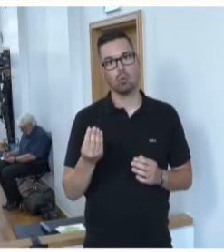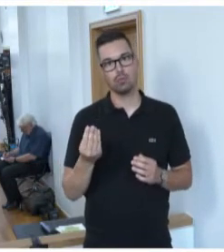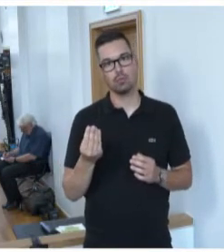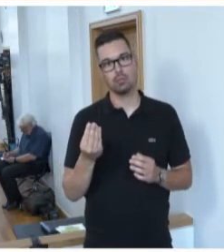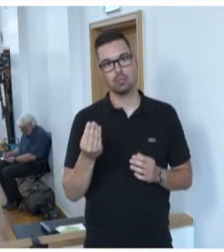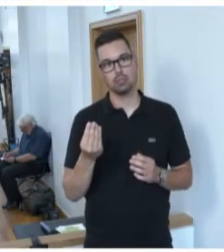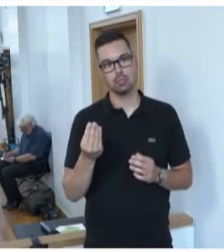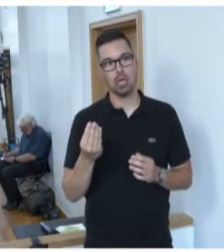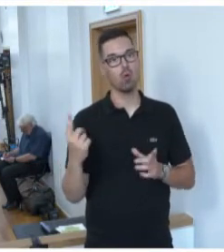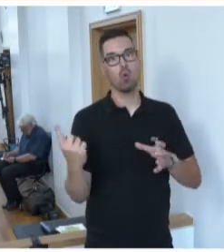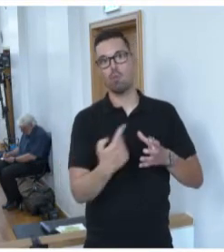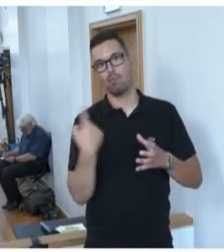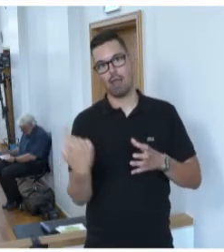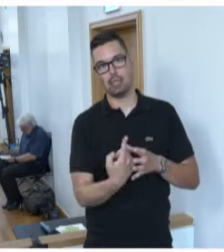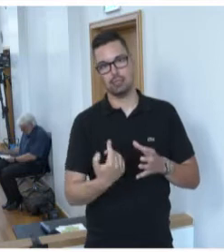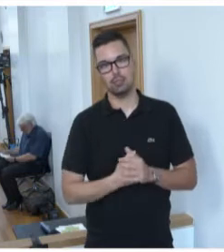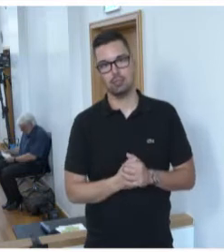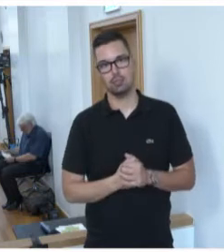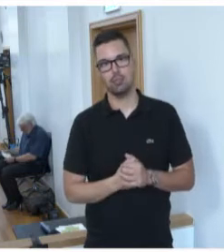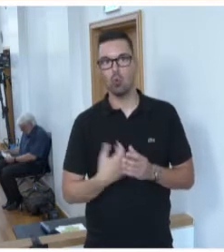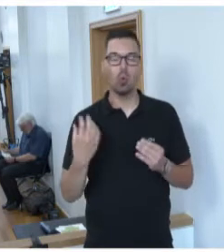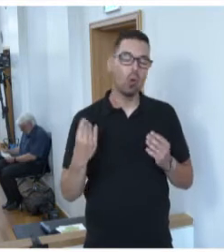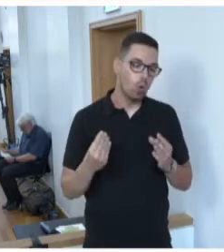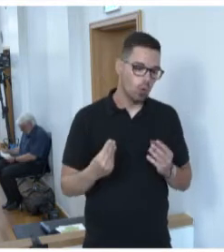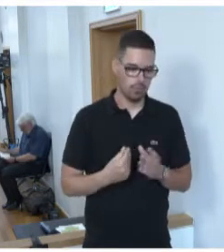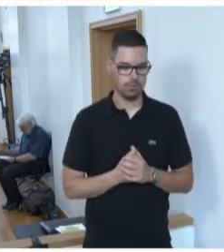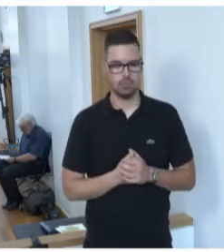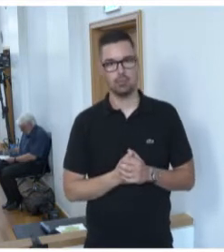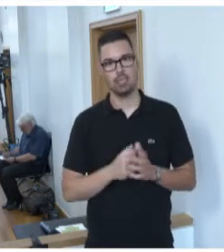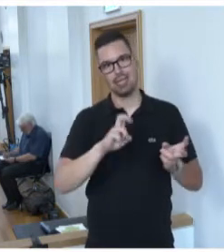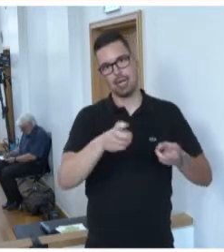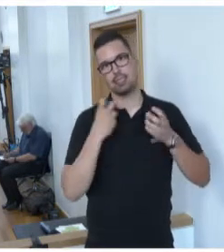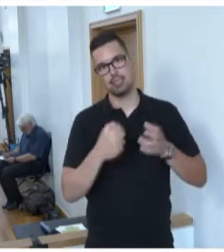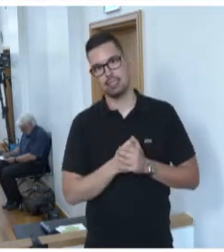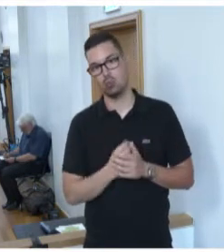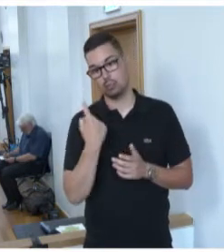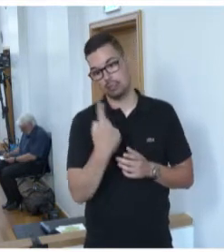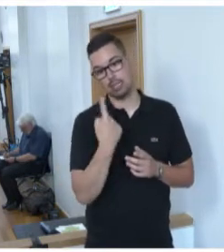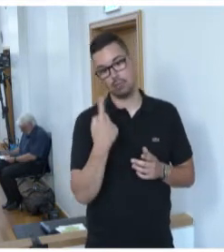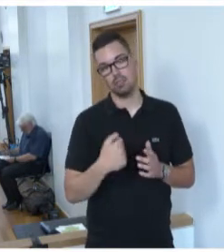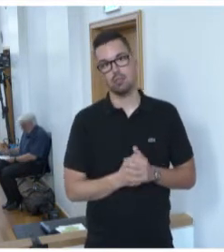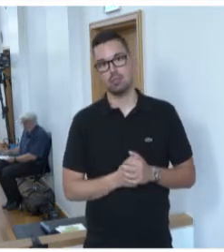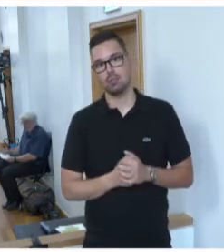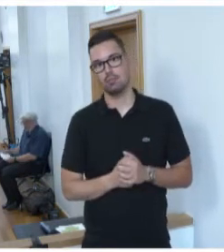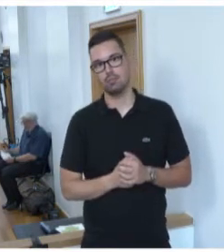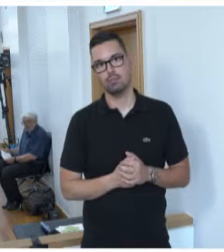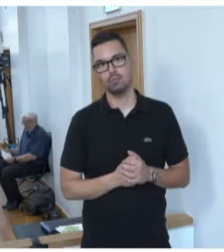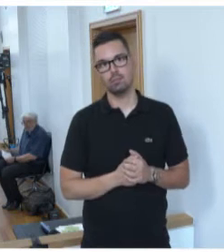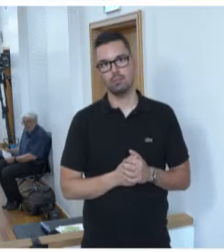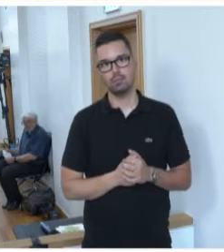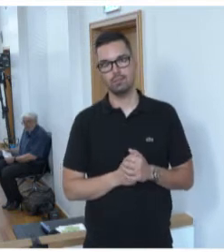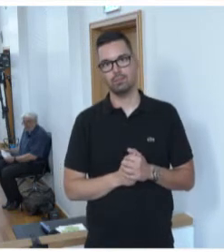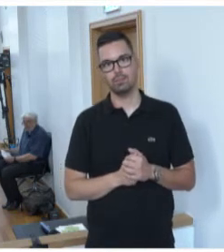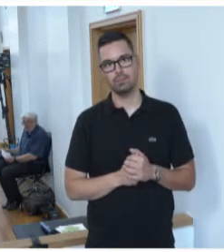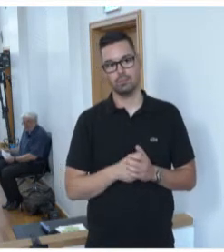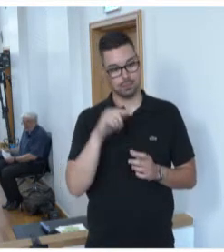unmittelbaren Umfeld. Oftmals sind es die Erziehungsberechtigsten selbst, die die Täter sind. Und